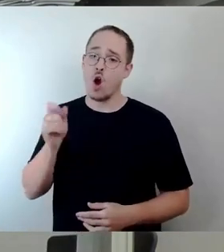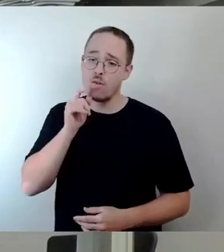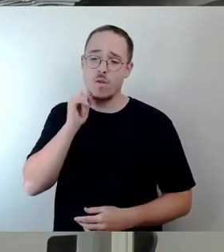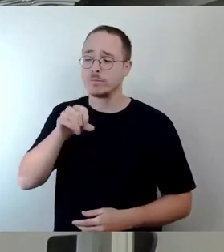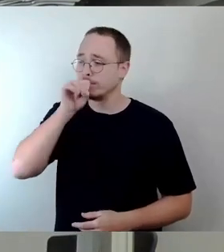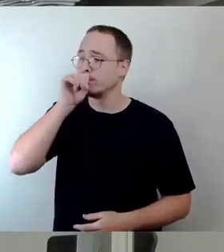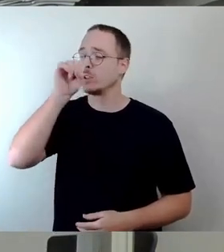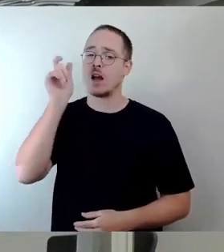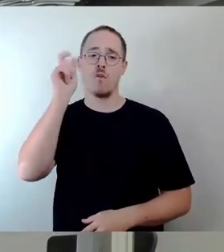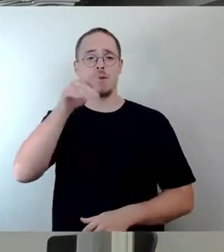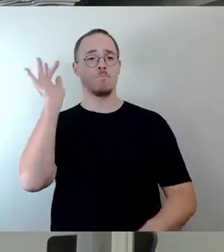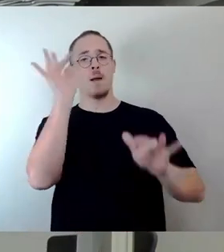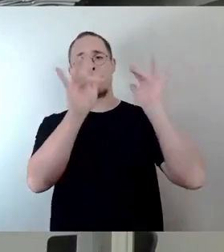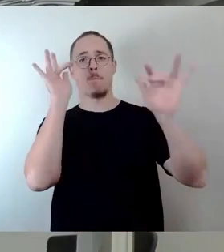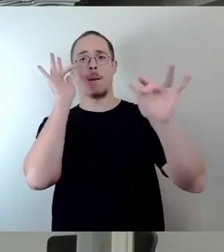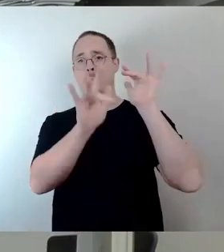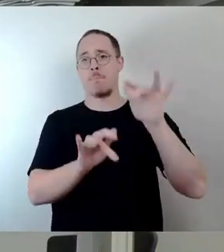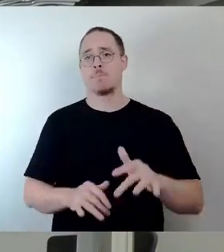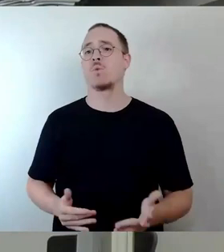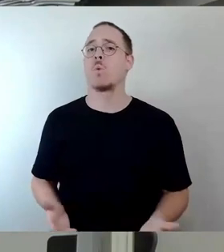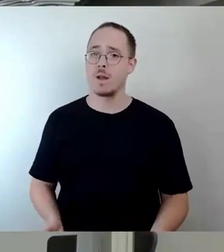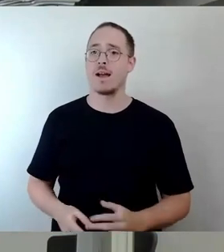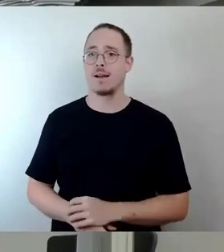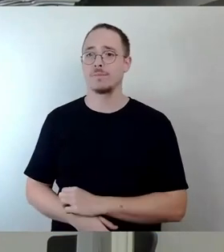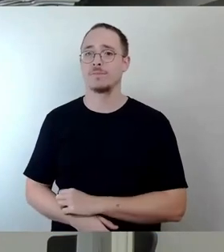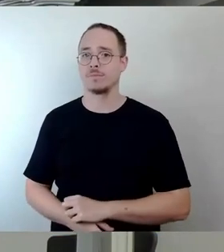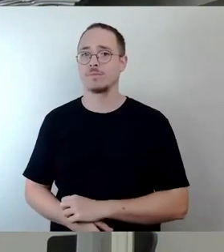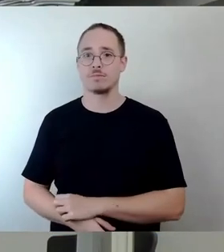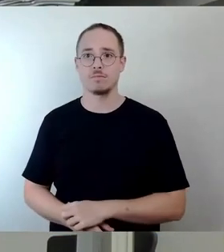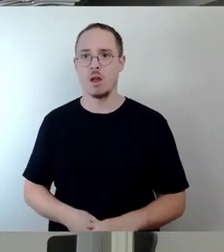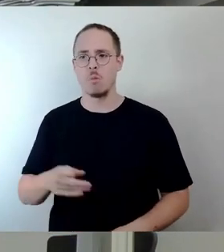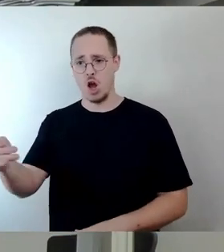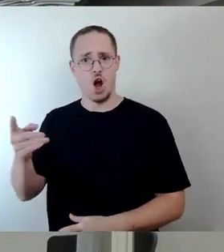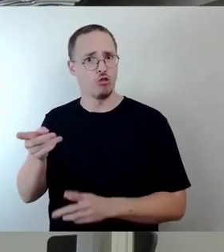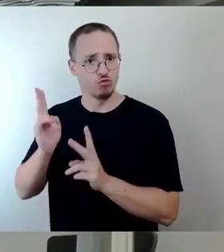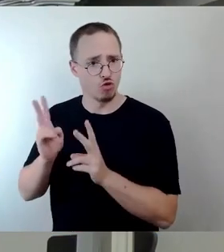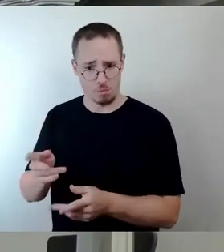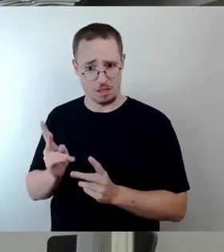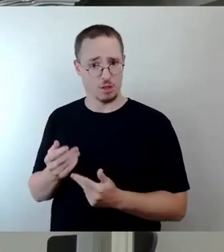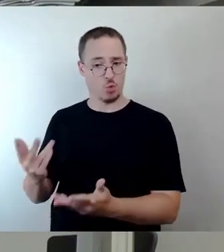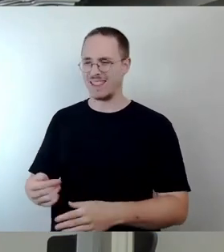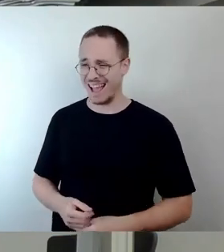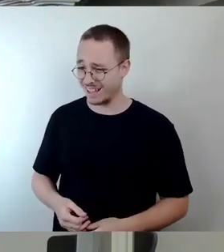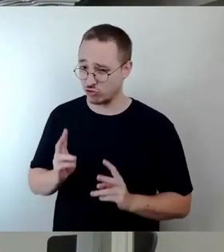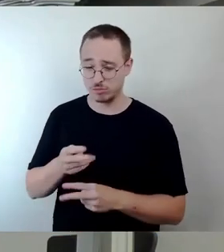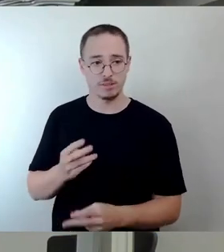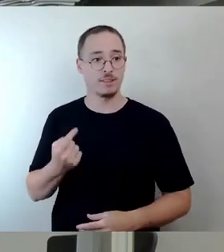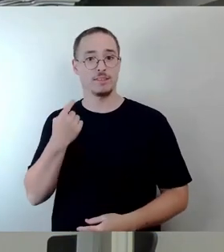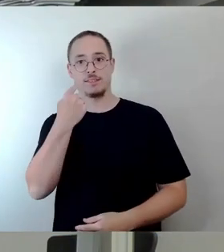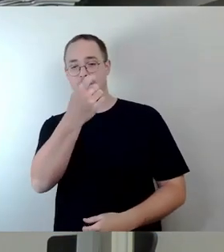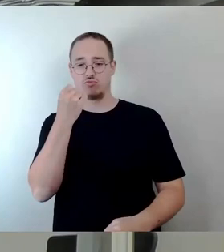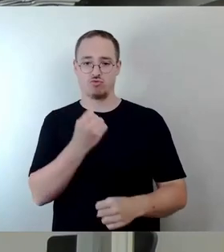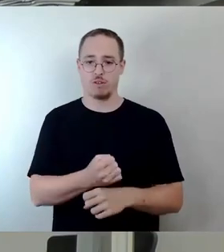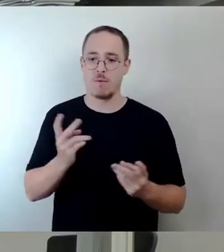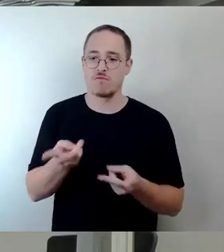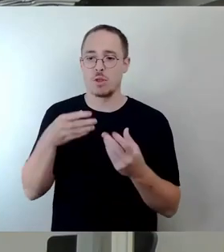sowieso, aber auch Herrn Kühn. Aber Herr Kühn ist der Bürgermeister nicht zurecht, der hier am meisten Fördermittel in diese Stadt bringt für Stadtwegungsprojekte. Das macht